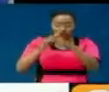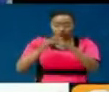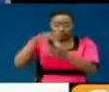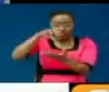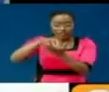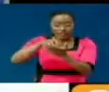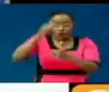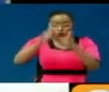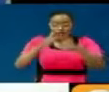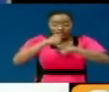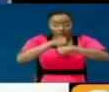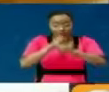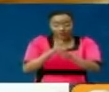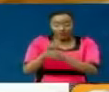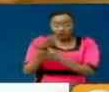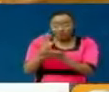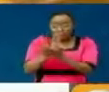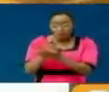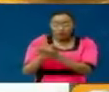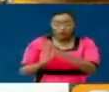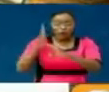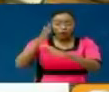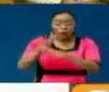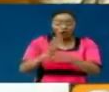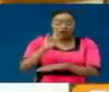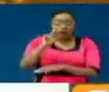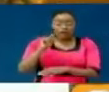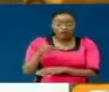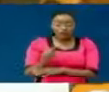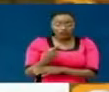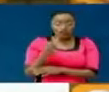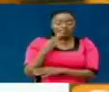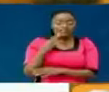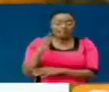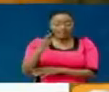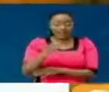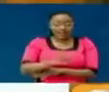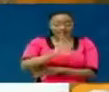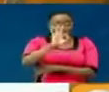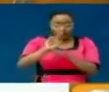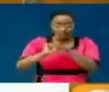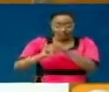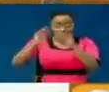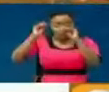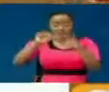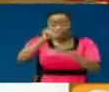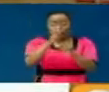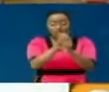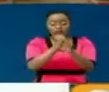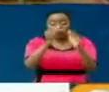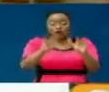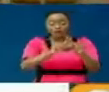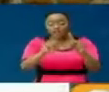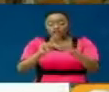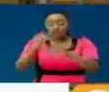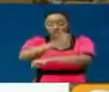Hali, itaka yusababisha kufutua kazi kwa jumla ya walimu 11336. Na wafanyi kazi wengine wa shule